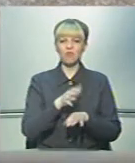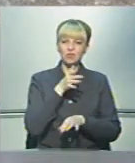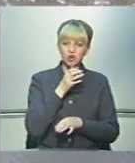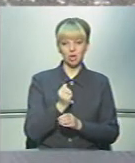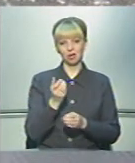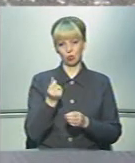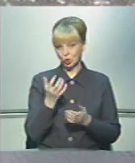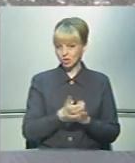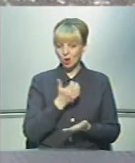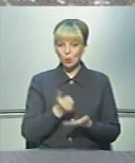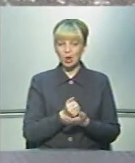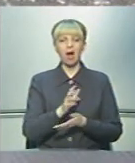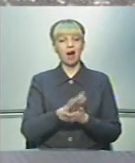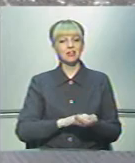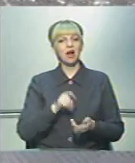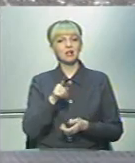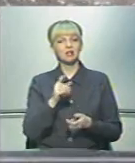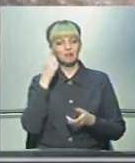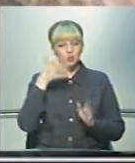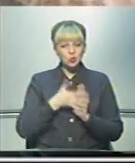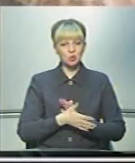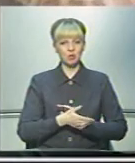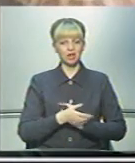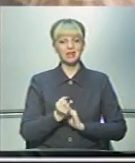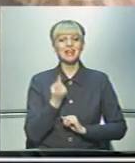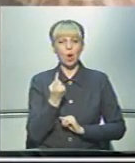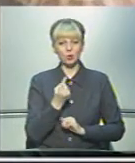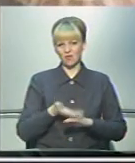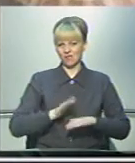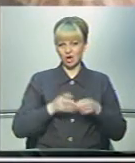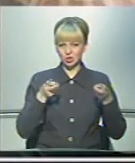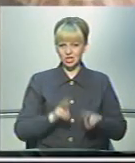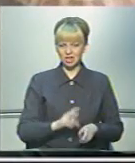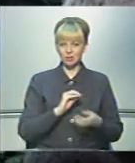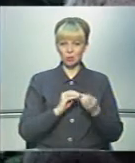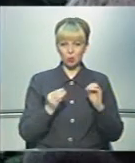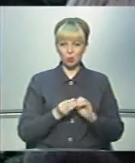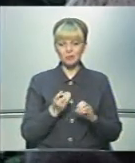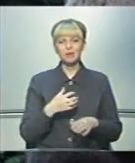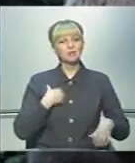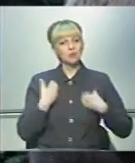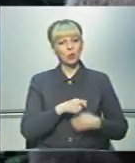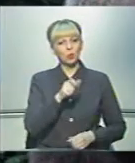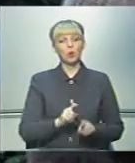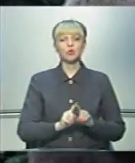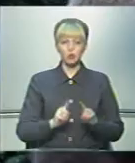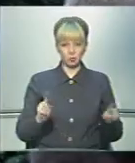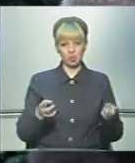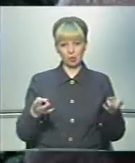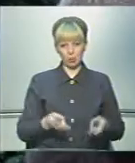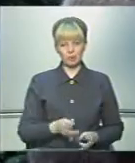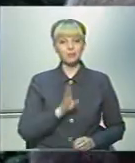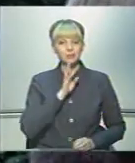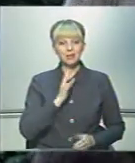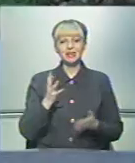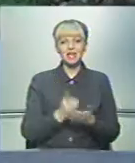час і гроші заробити. А далі Галина Величко зрозуміла, що наодинці важко залишатись із проблемами, які турбують людей з особливими потребами.